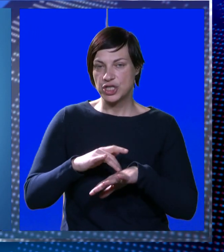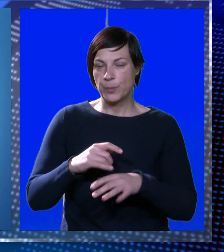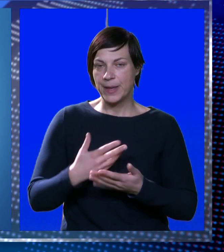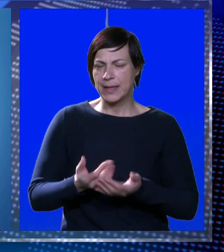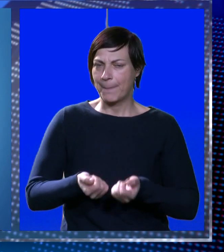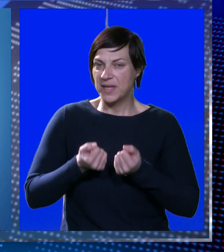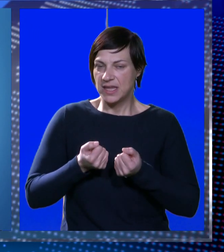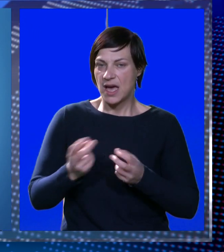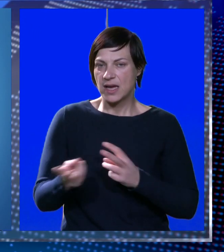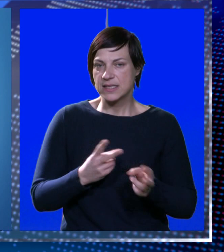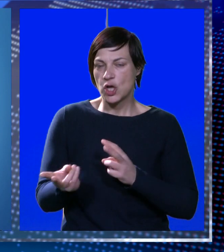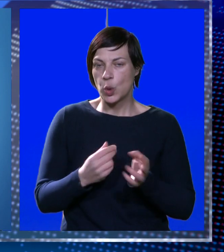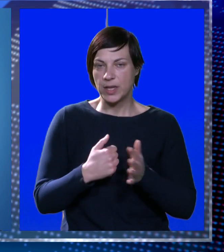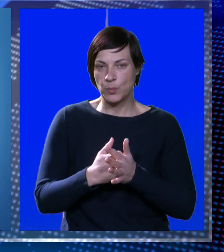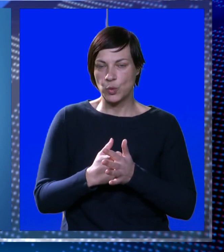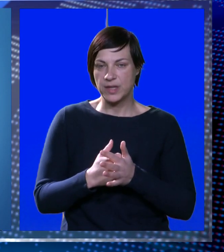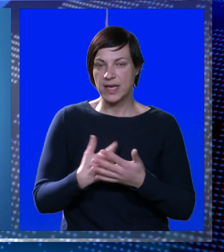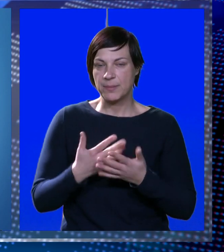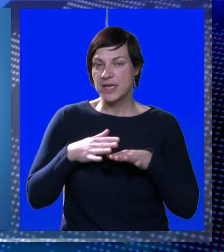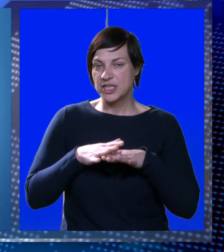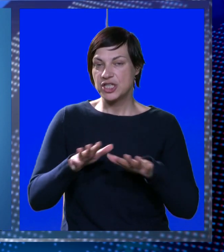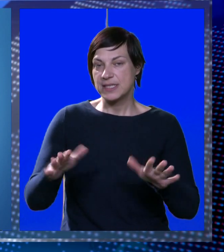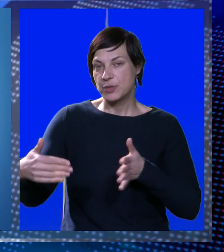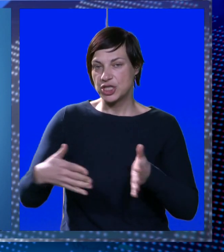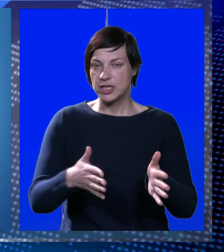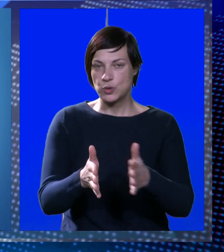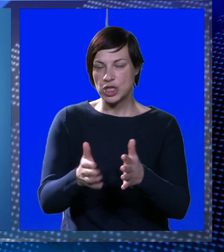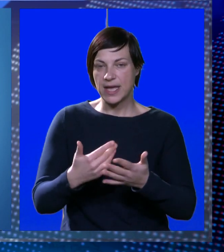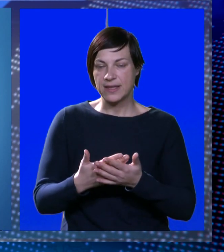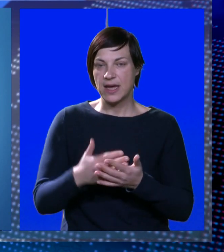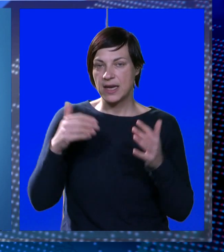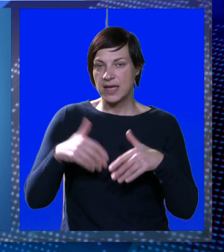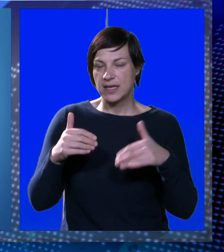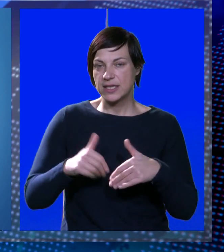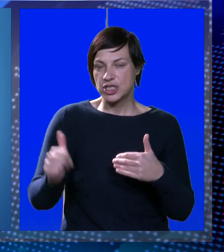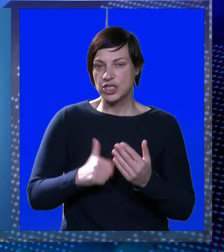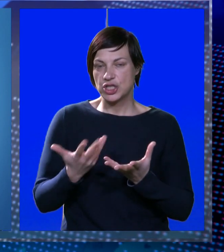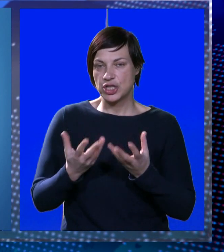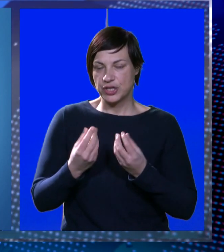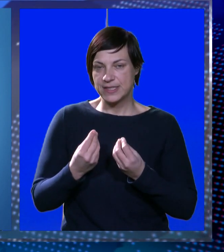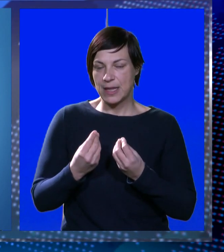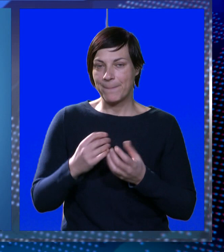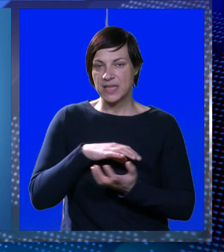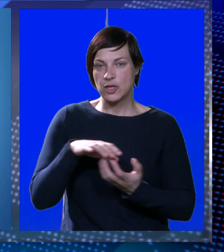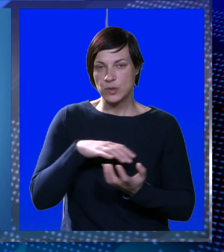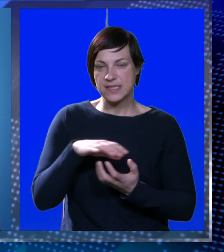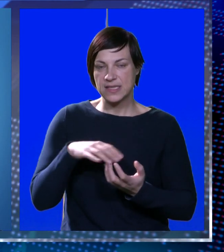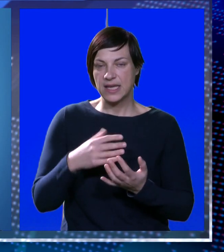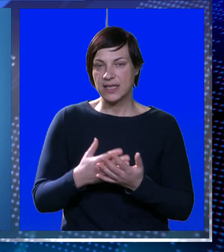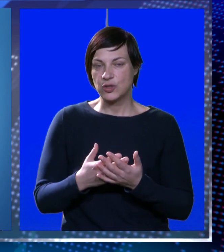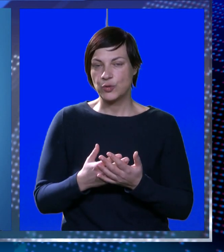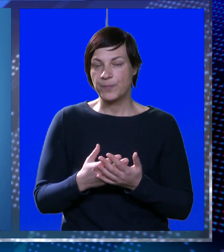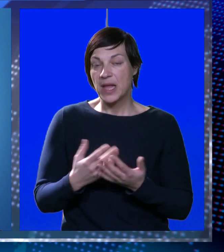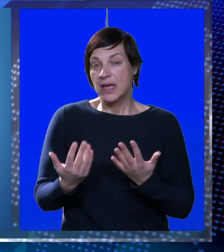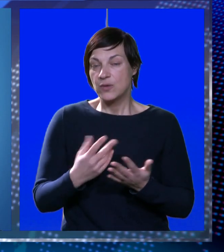u petak mjestimice biti jaka s olujnim udarima, te će se proširiti duž Jadrana. Kiše će još dosta biti i u srijedu,